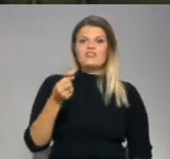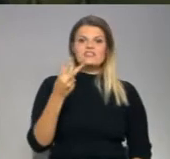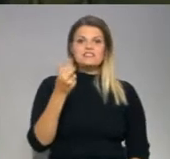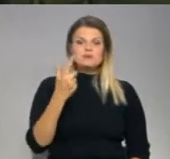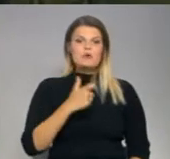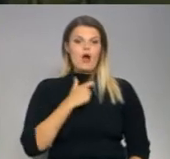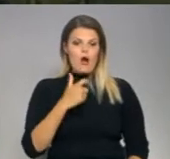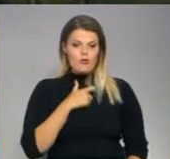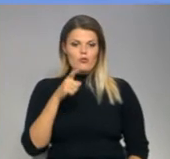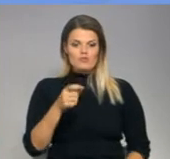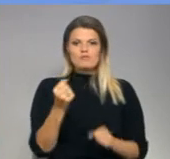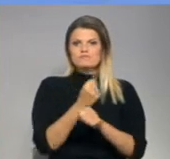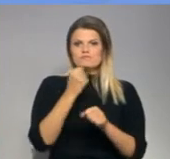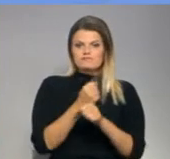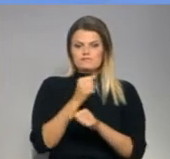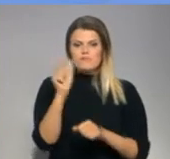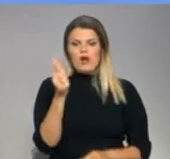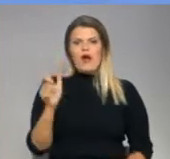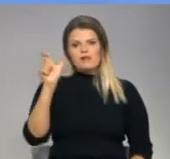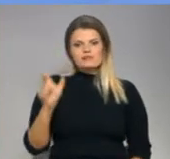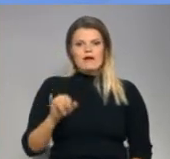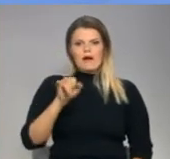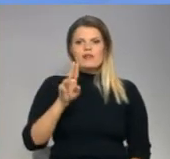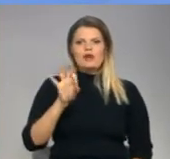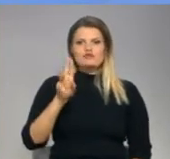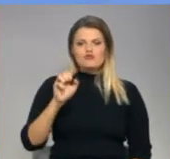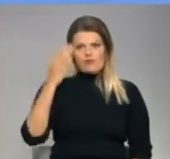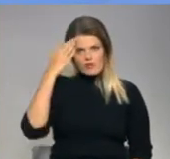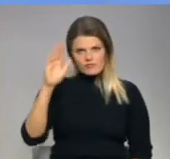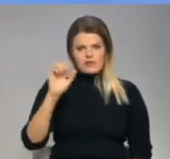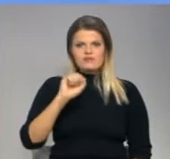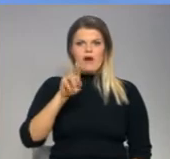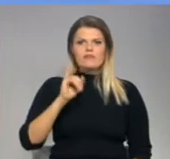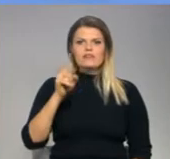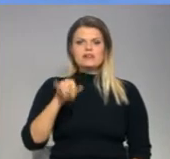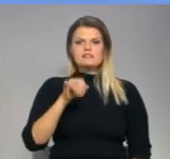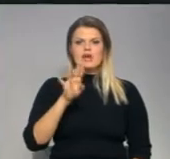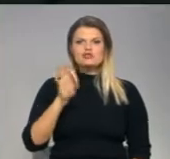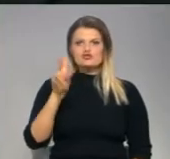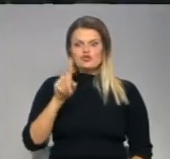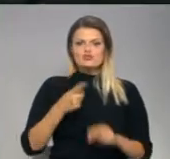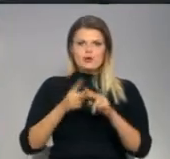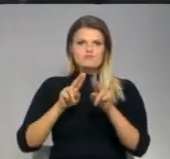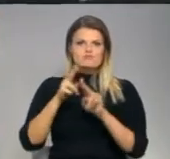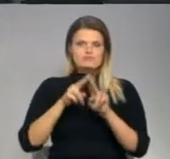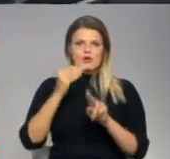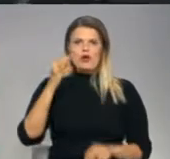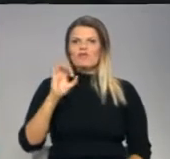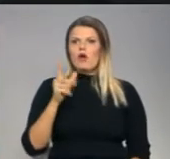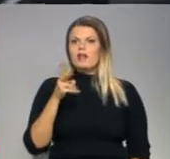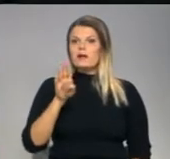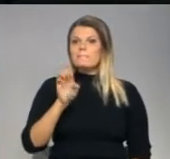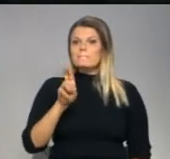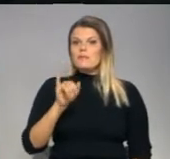Pieminekli veidoja telnieka Kārļa Jansona dēls Andrejs Jansons un telnieks Indulis Folkmanis. Lai Latgales māra